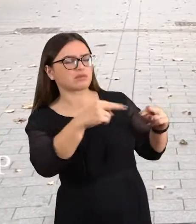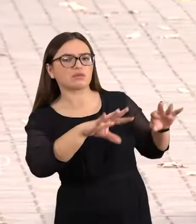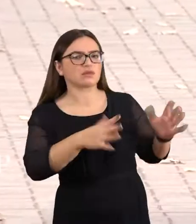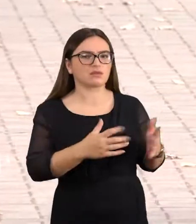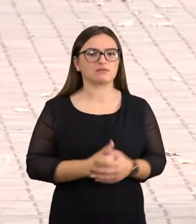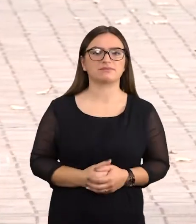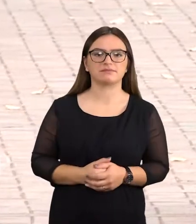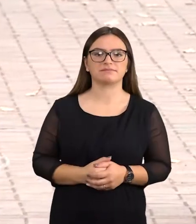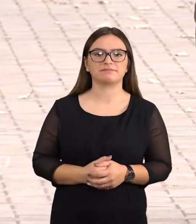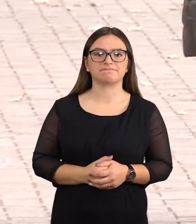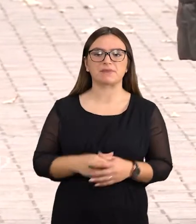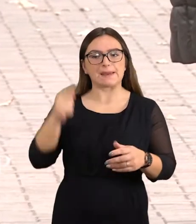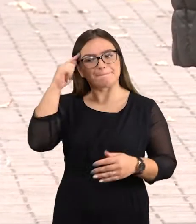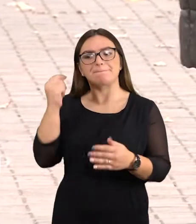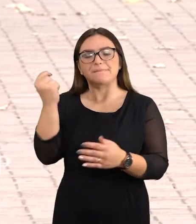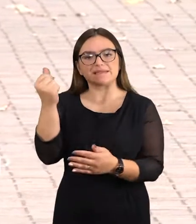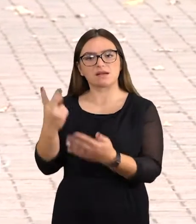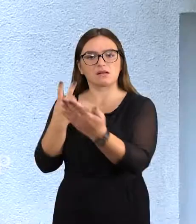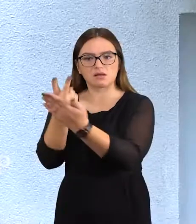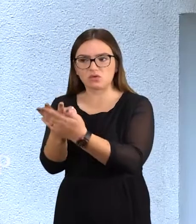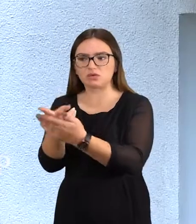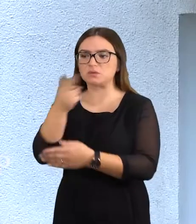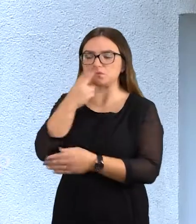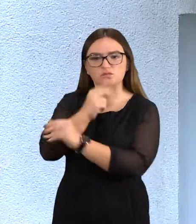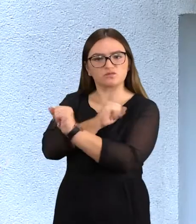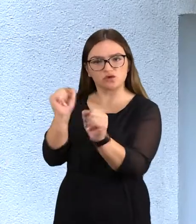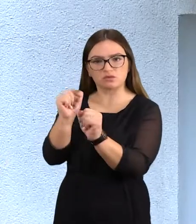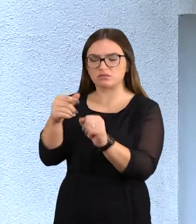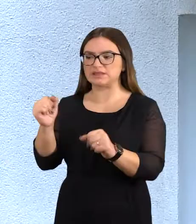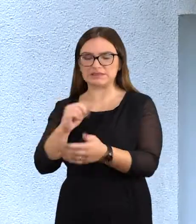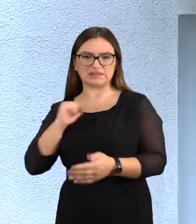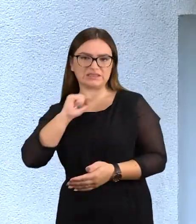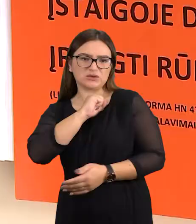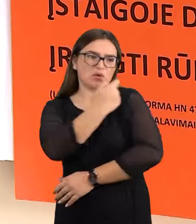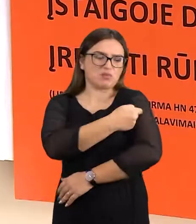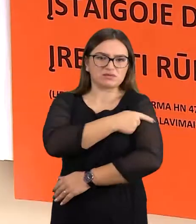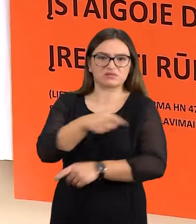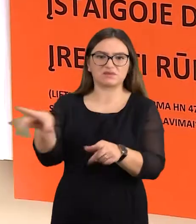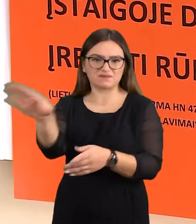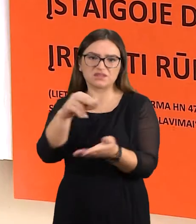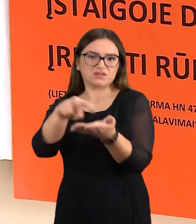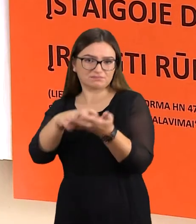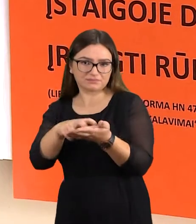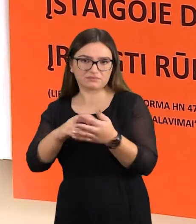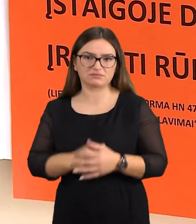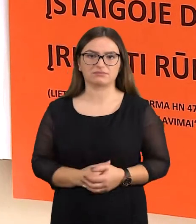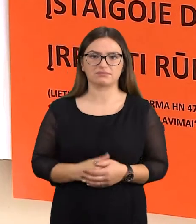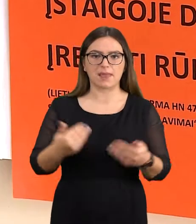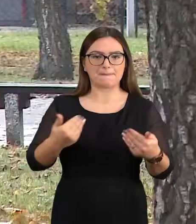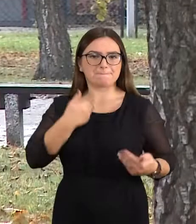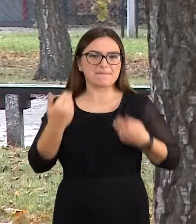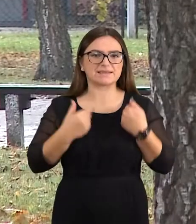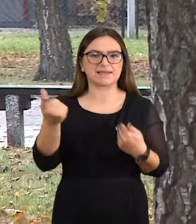turi įtakos, kad šeimoje auktų daugiau vaikų. Psichiatriai sliugoninėje už draudų srutyti, sanitarai nežino, kaip